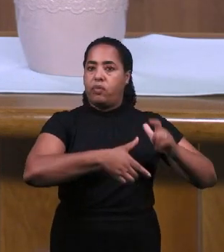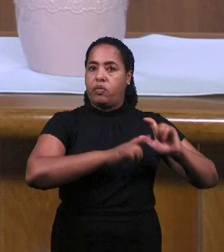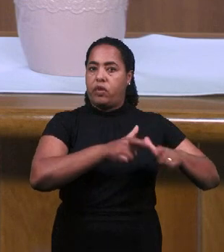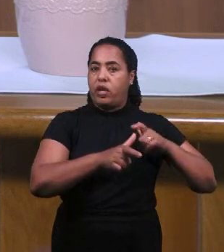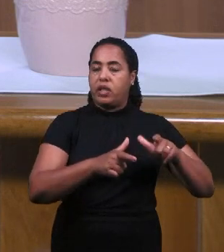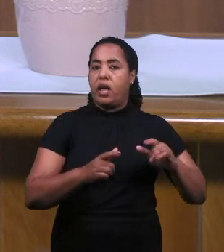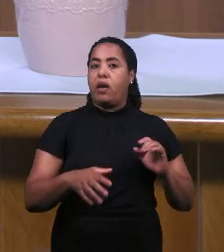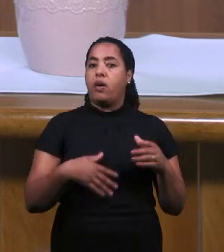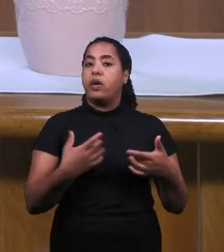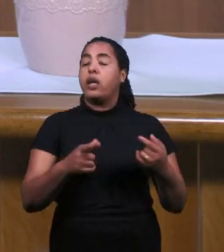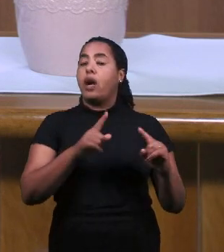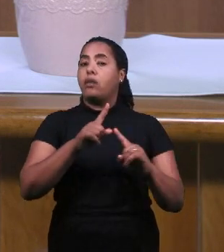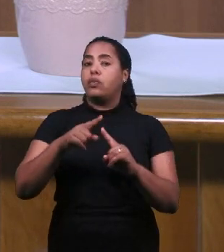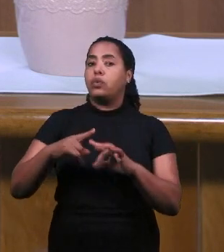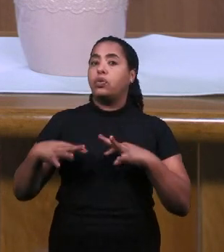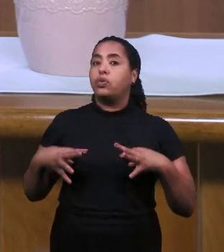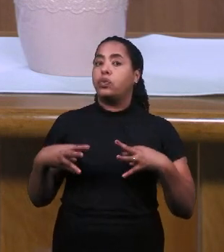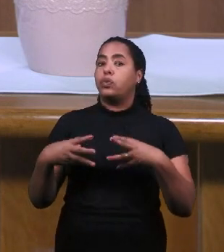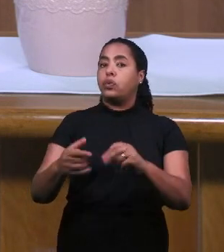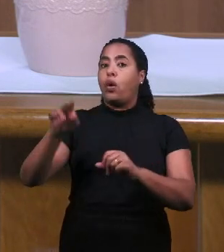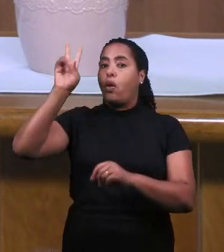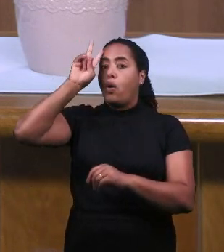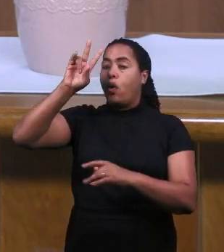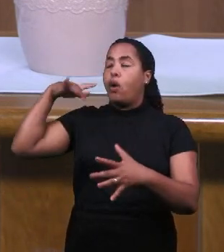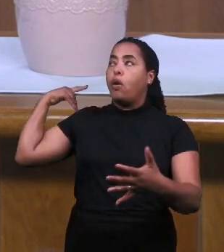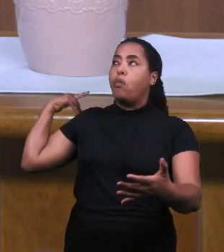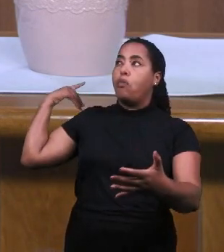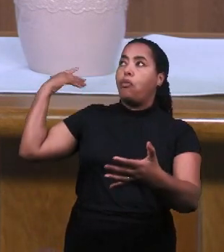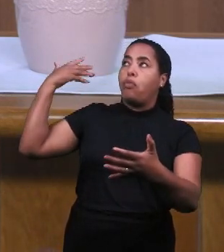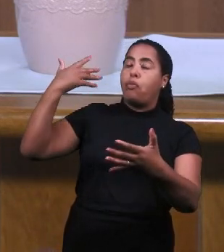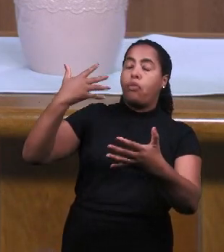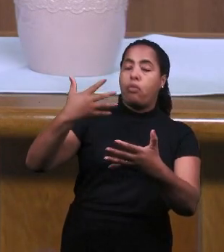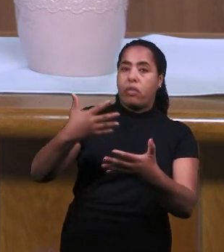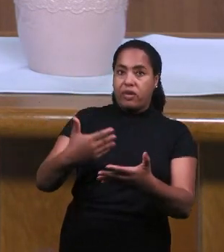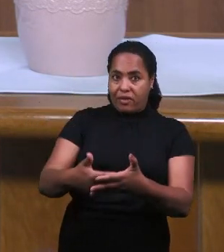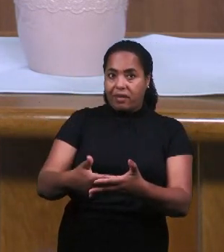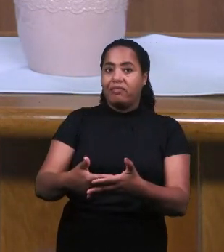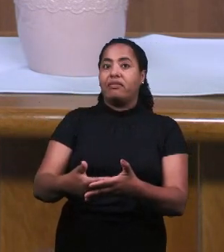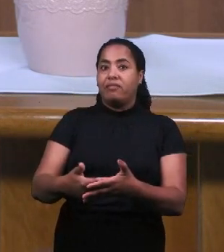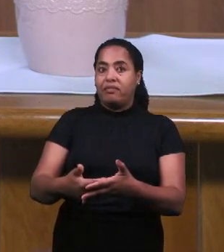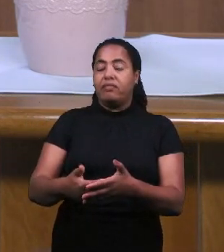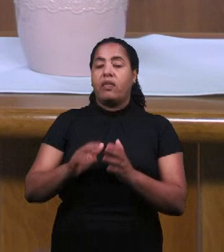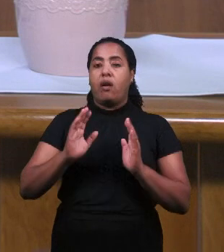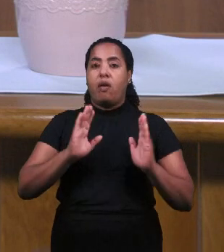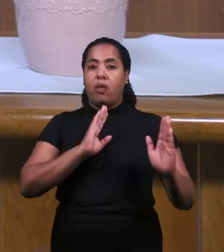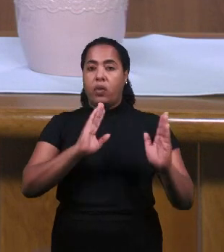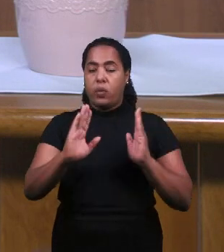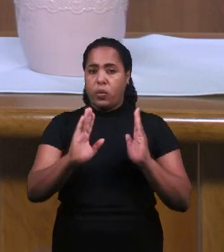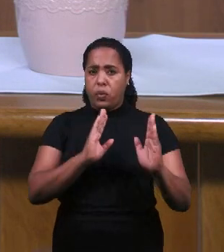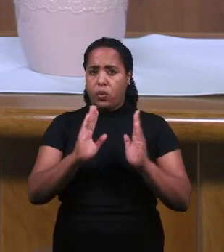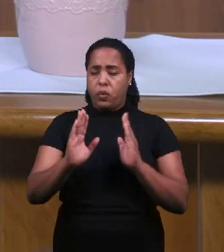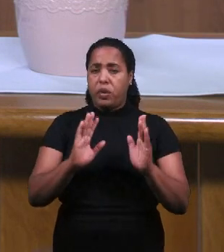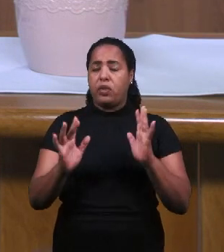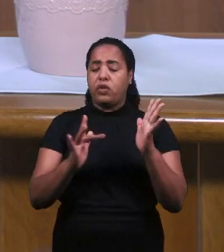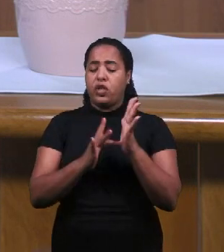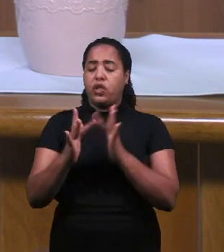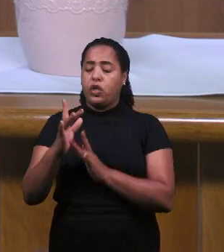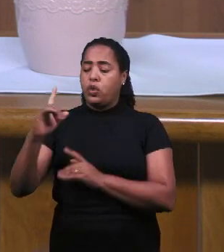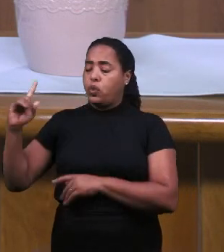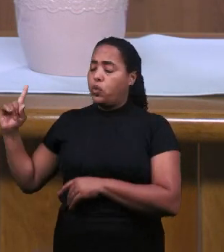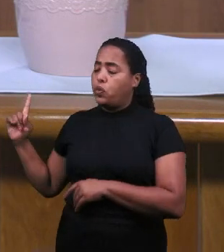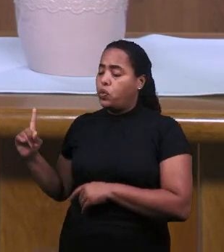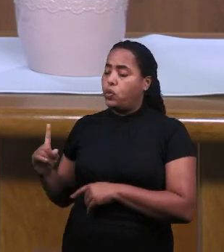Забран Это Прообраз Для Всей Нашей Истории Во Времена Когда